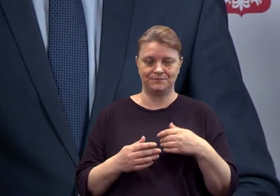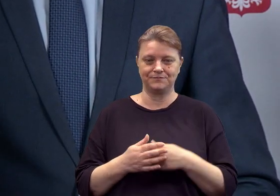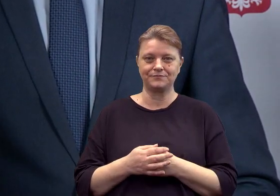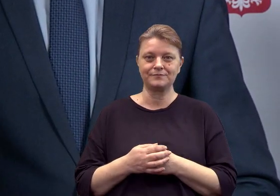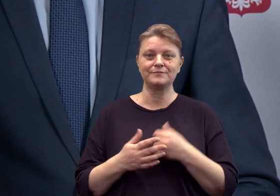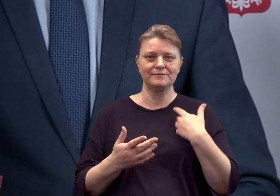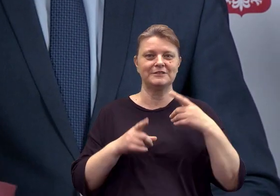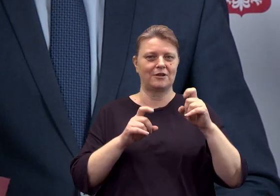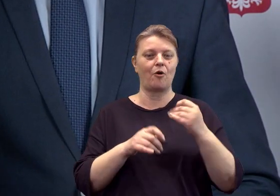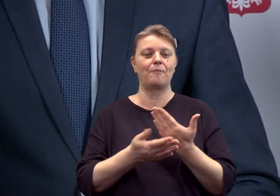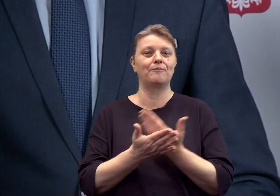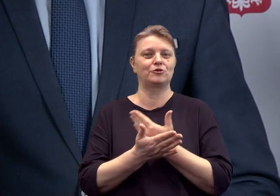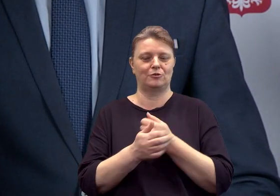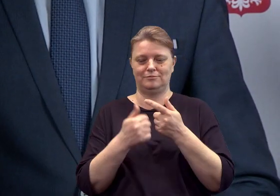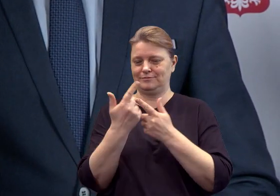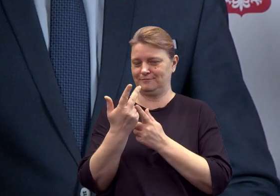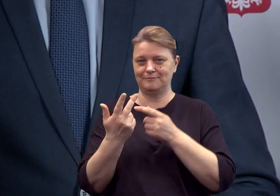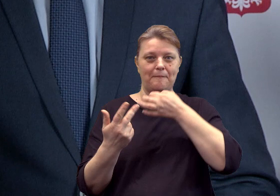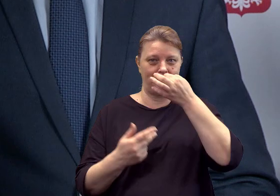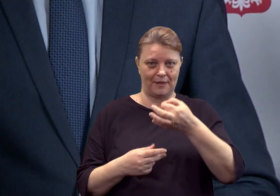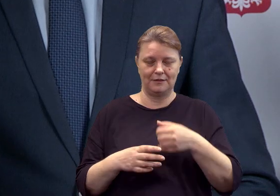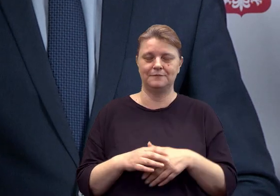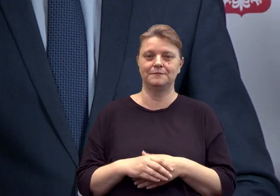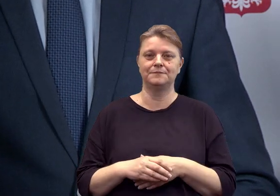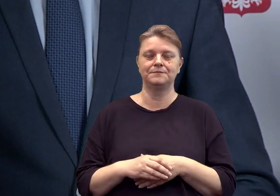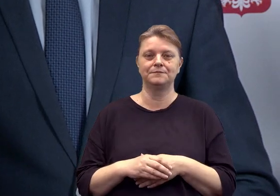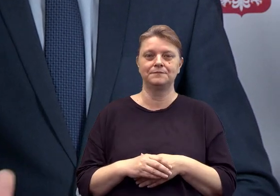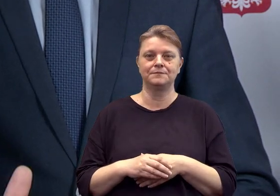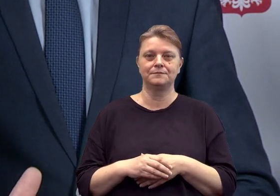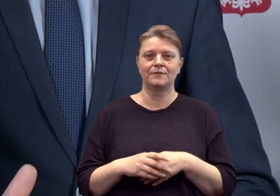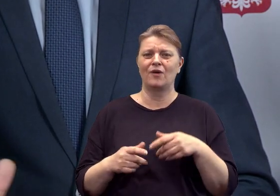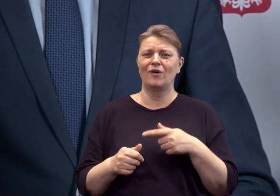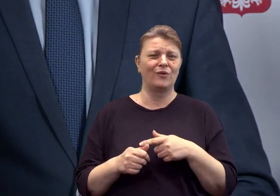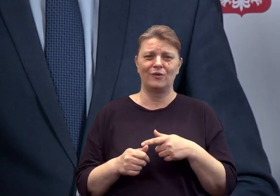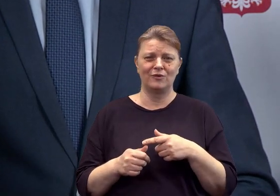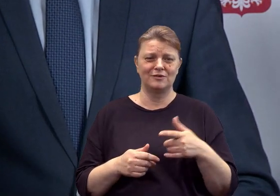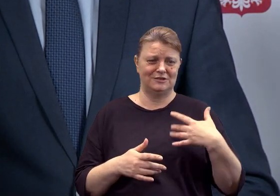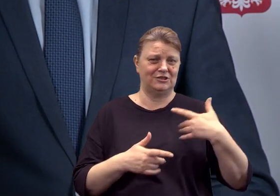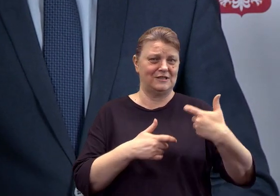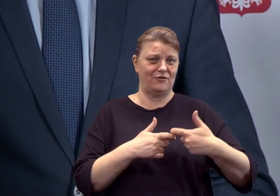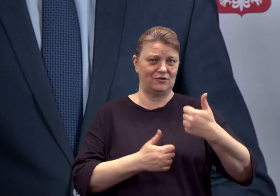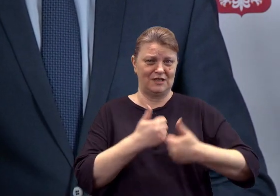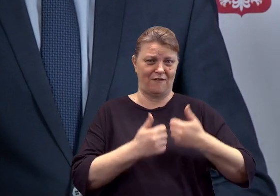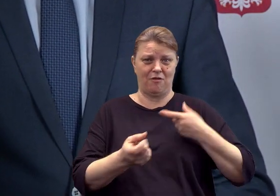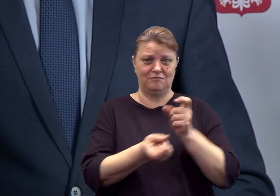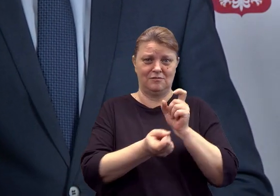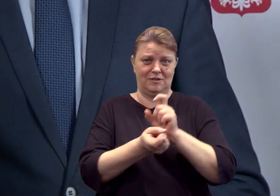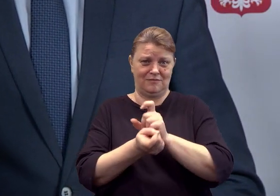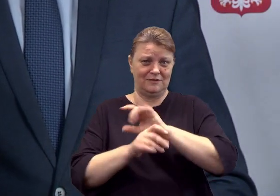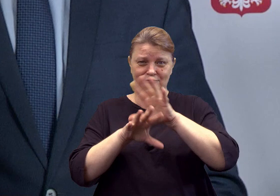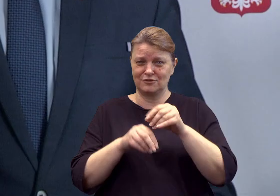zacznę tych pytań, które pan redaktor zadał. To nie jest tak, że związki zawodowe kontestowały wszystko.